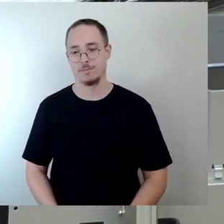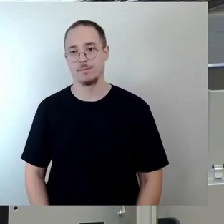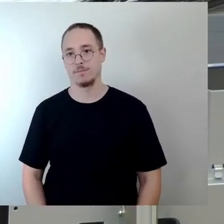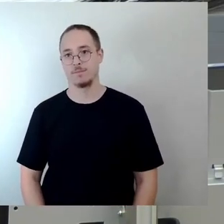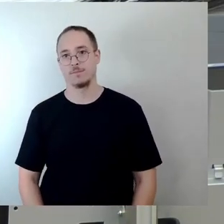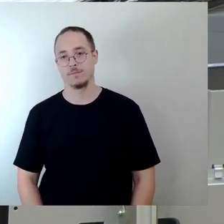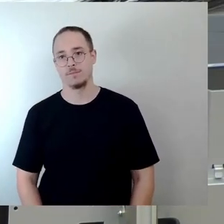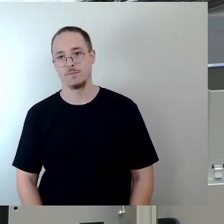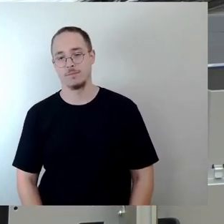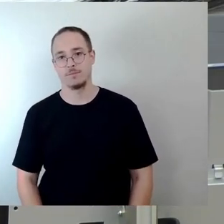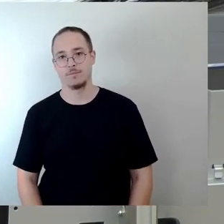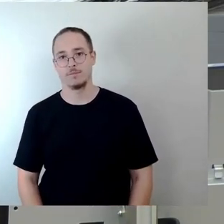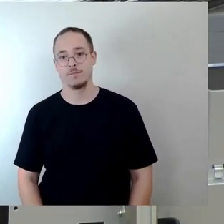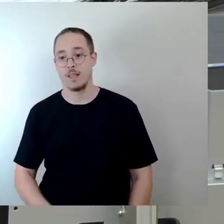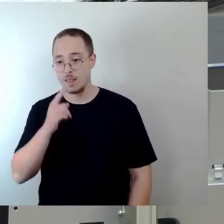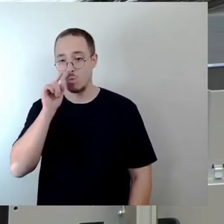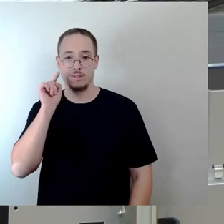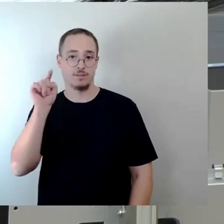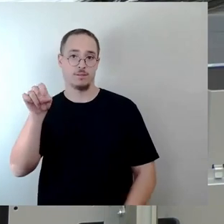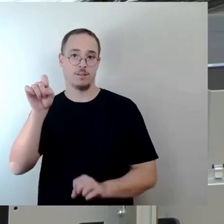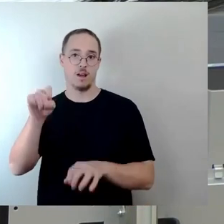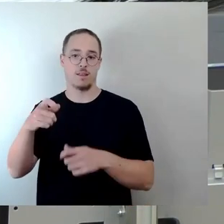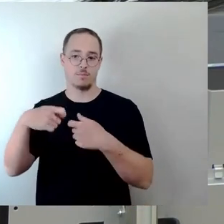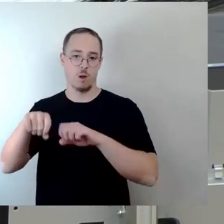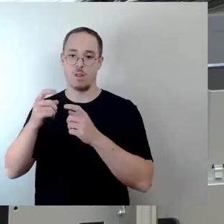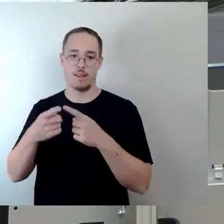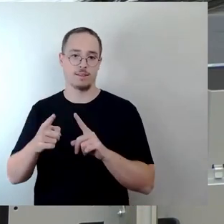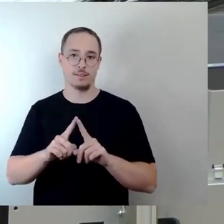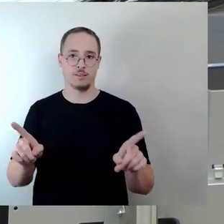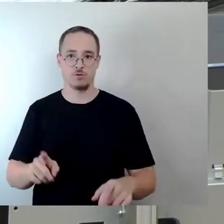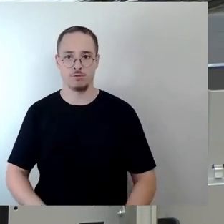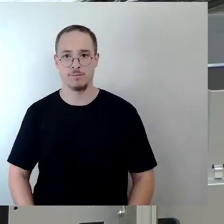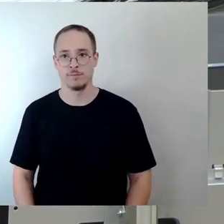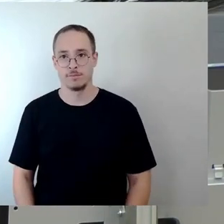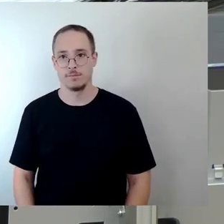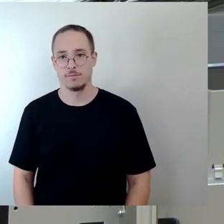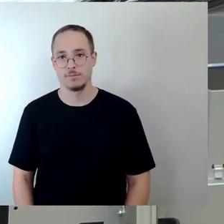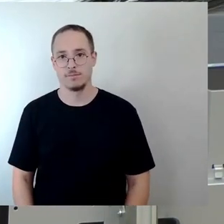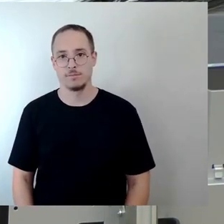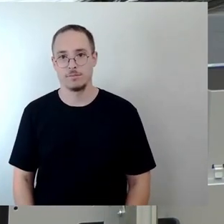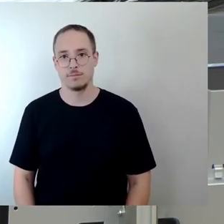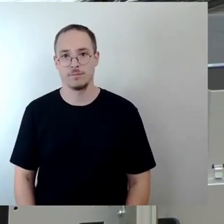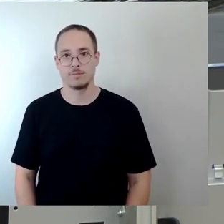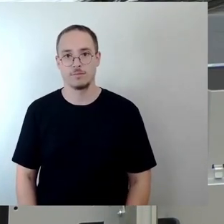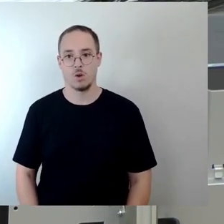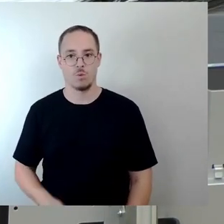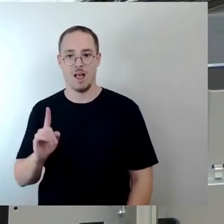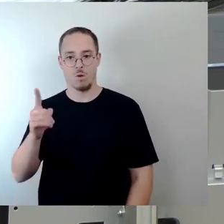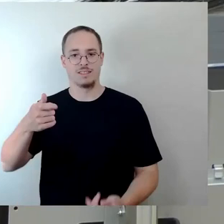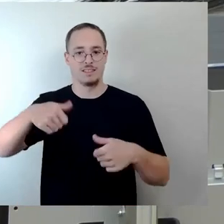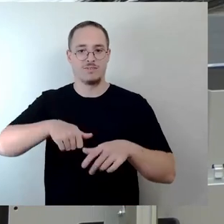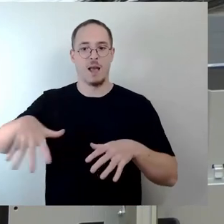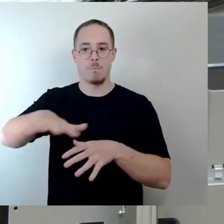Es geht nur an dieser Stelle. Und es ist immer wieder die Rede davon gewesen, wir bauen in den Zwingerpark hinein. Nein, es wird nicht in den